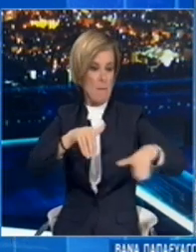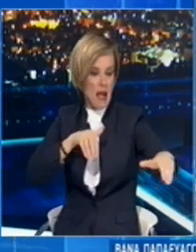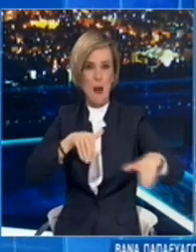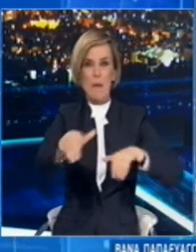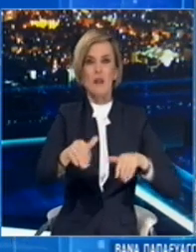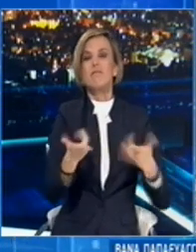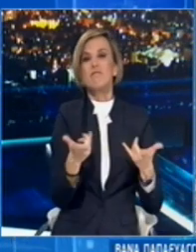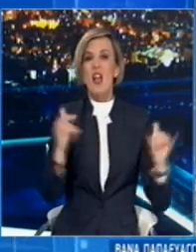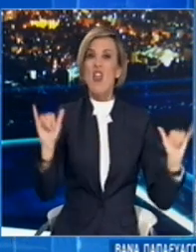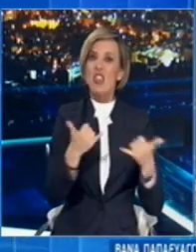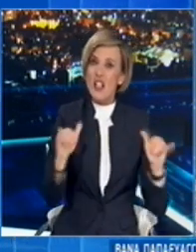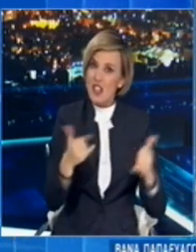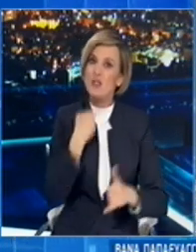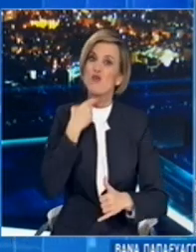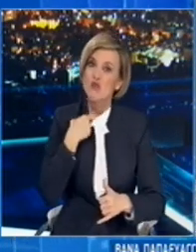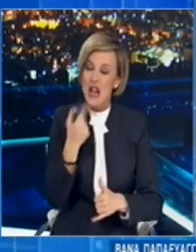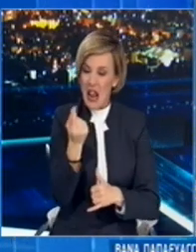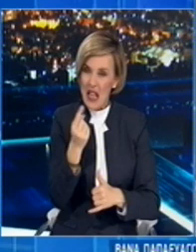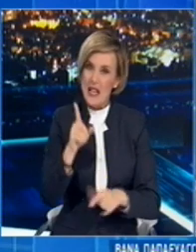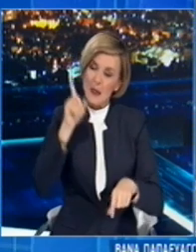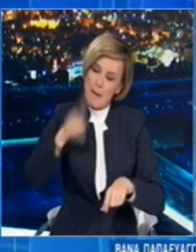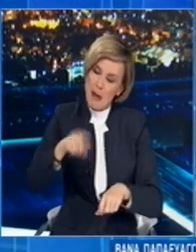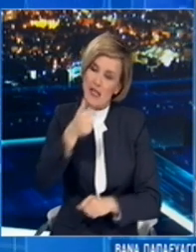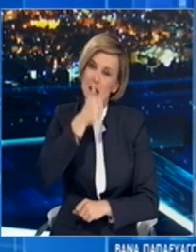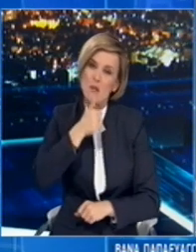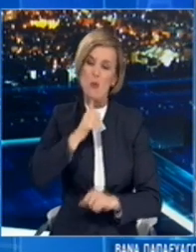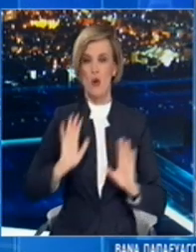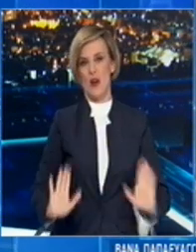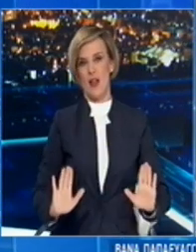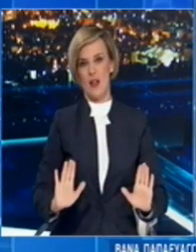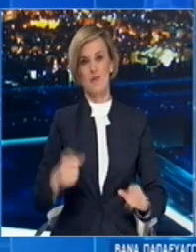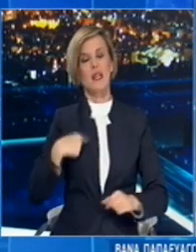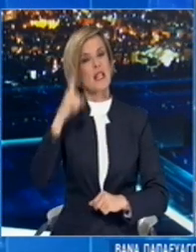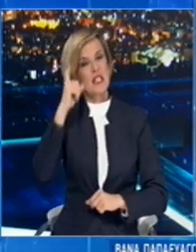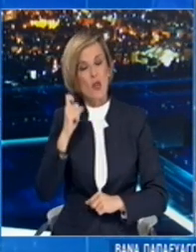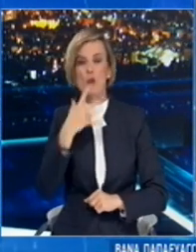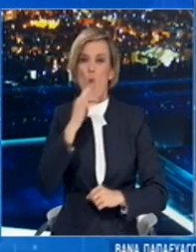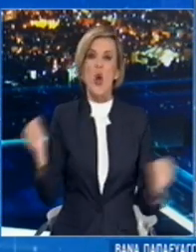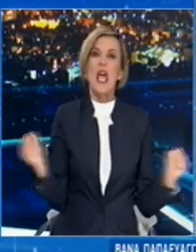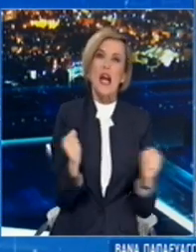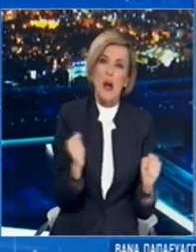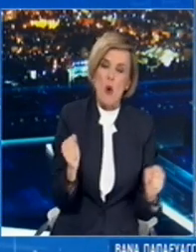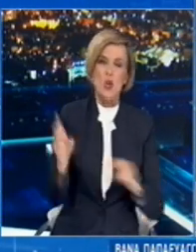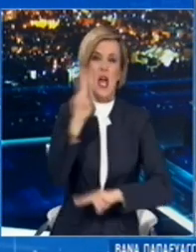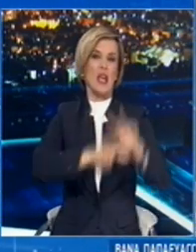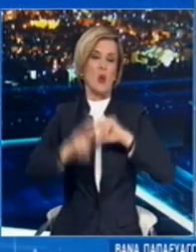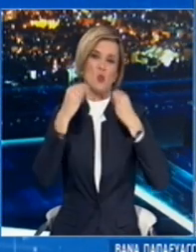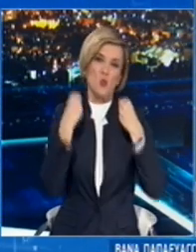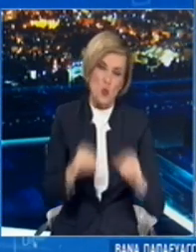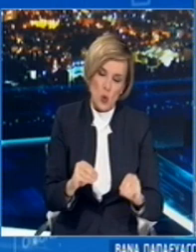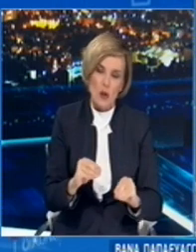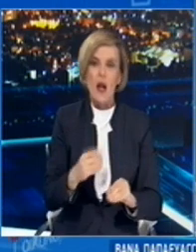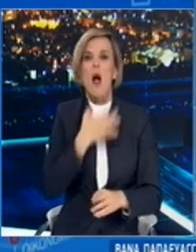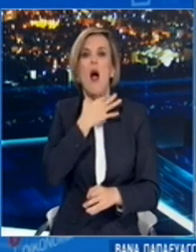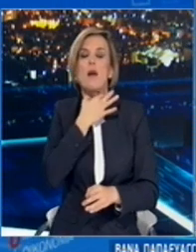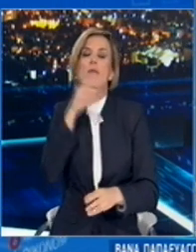διασκευασία να καταστρέψει όλα όσα πετύχαμε τις προηγούμενες εβδομάδες. Ξέρουμε ότι οι καιρικές συνθήκες είναι εναντίον μας, ο χειμερινός καιρός δεν είναι